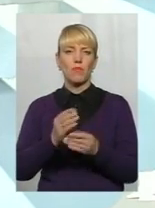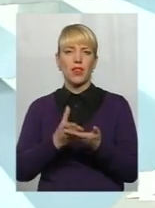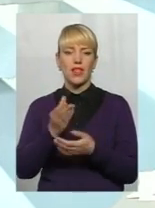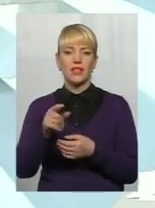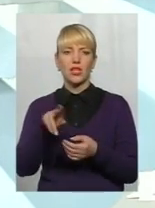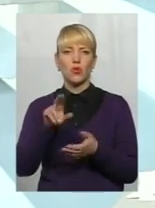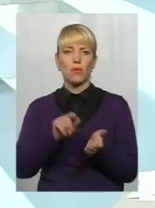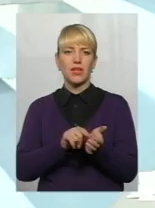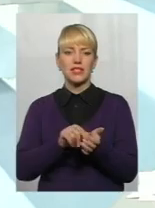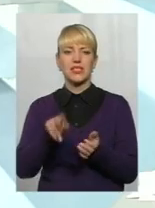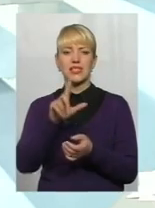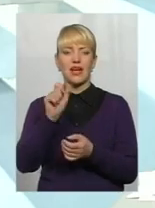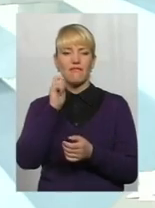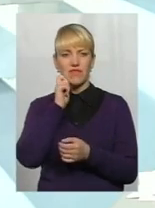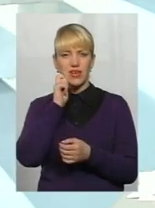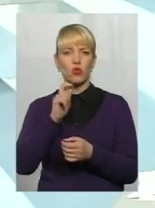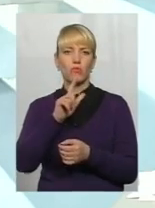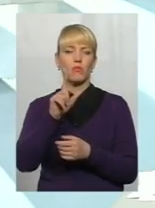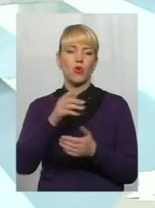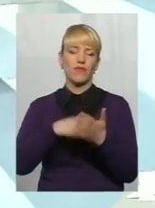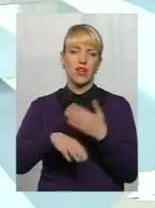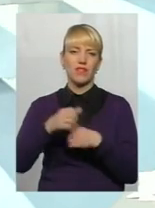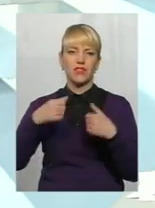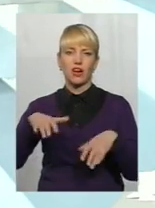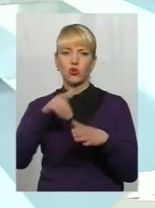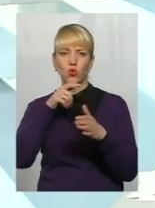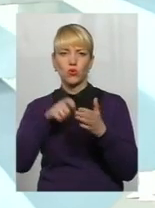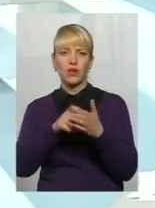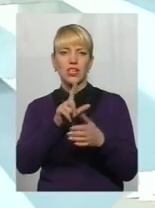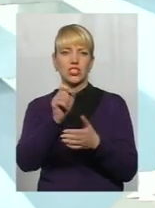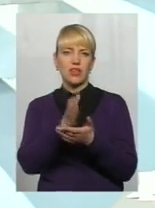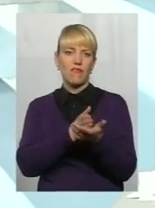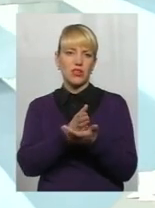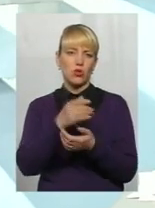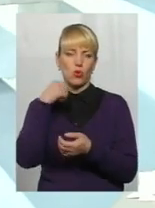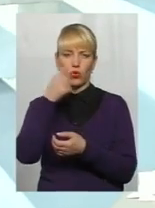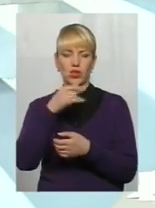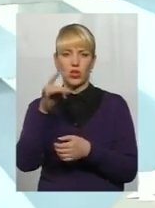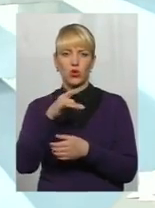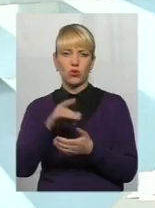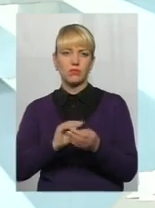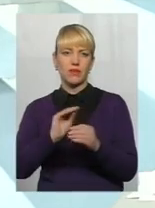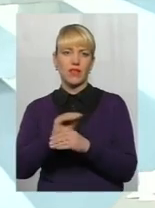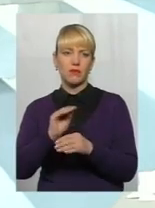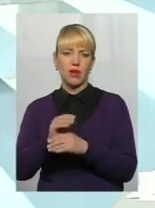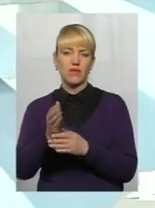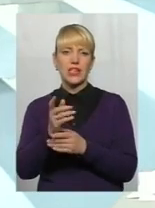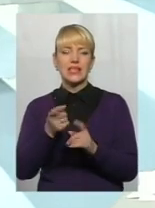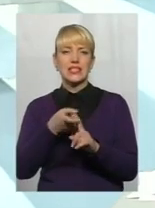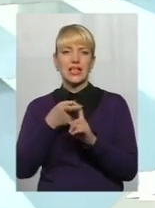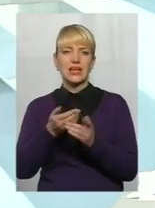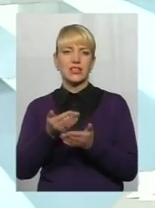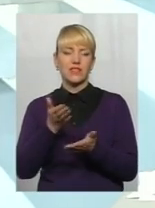за віком, по інвалідності, в разі втрати годувальника, чи за вислугу років. І розмір надбавки залежить від заслуги